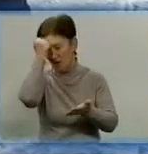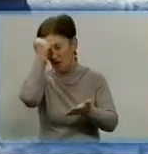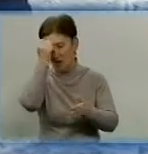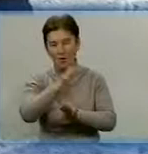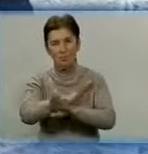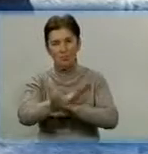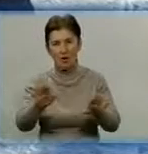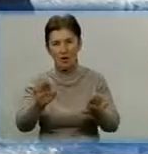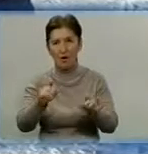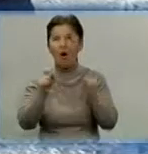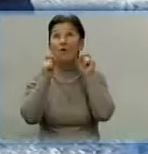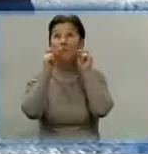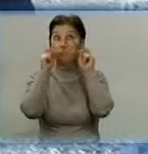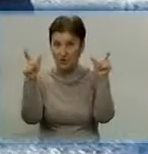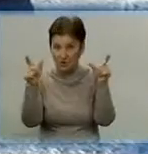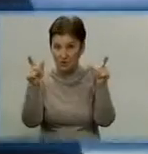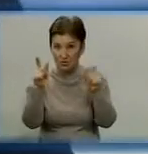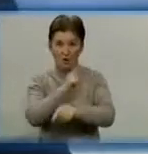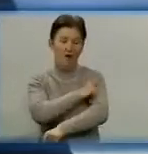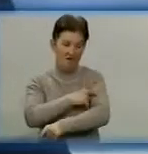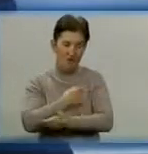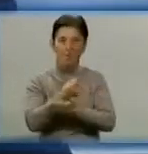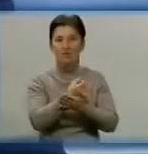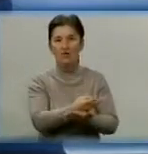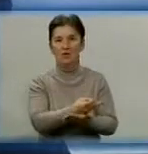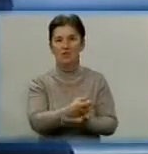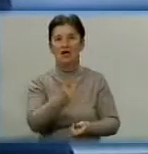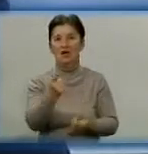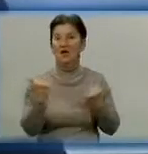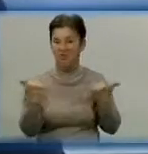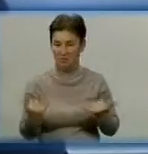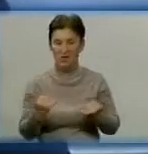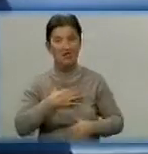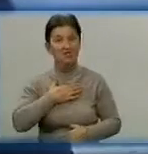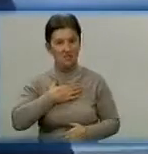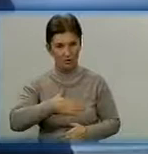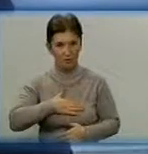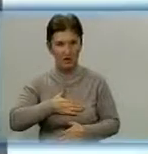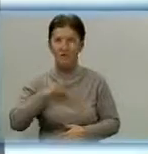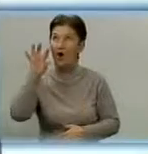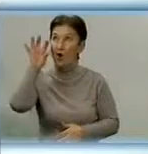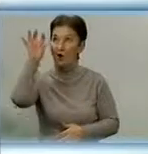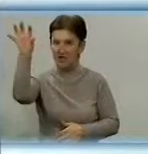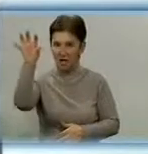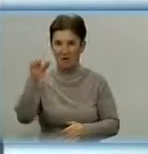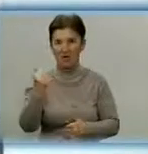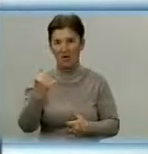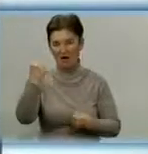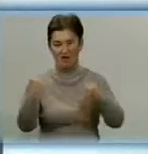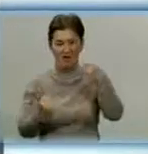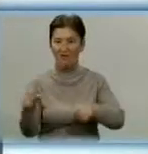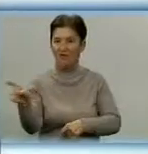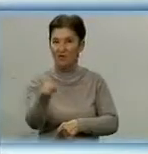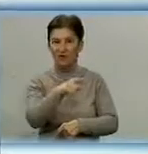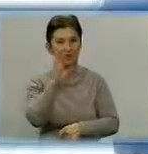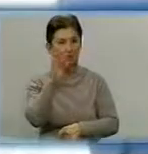проснувся вже в лікарніці. Тепер Кирило задоволений. Каже, після встановлення знаку водії будуть обережнішими. А от